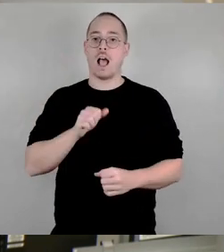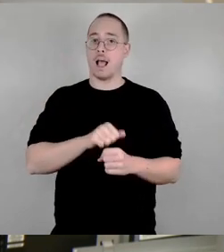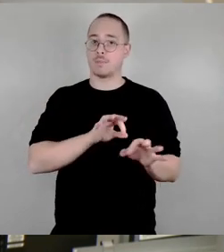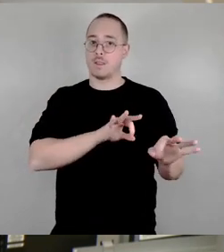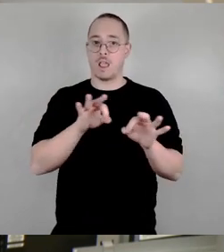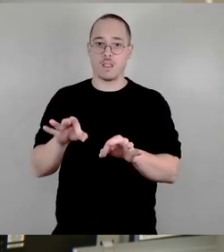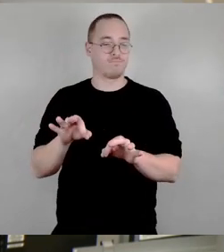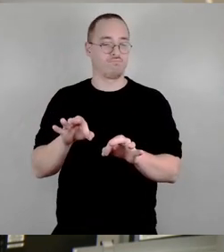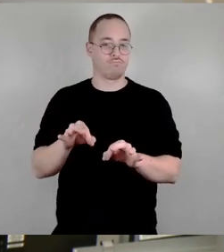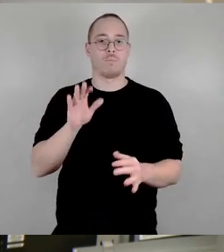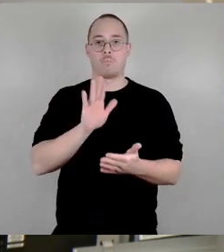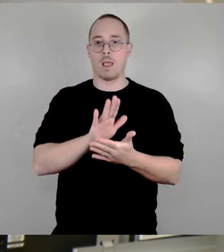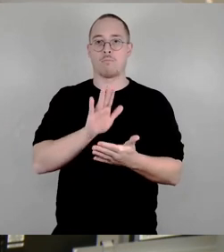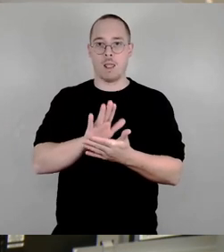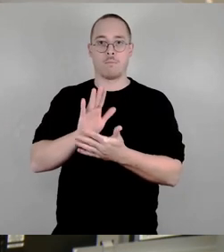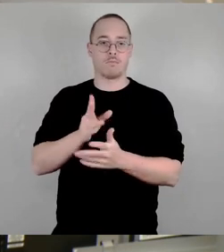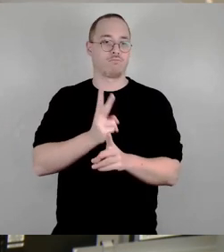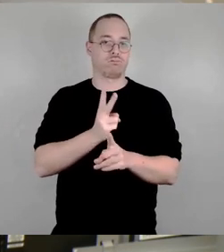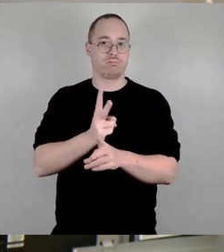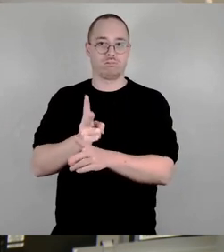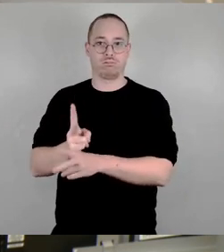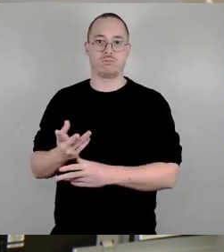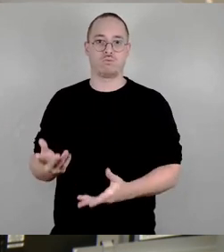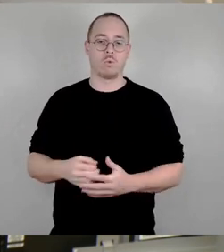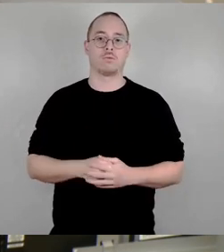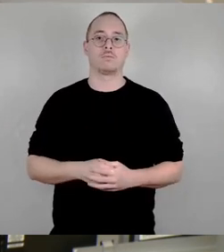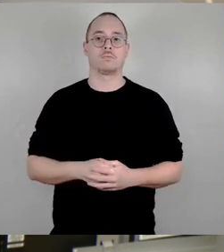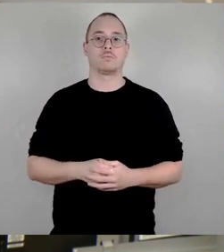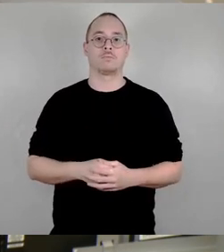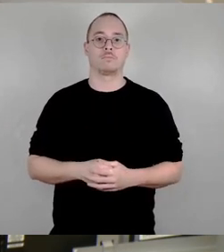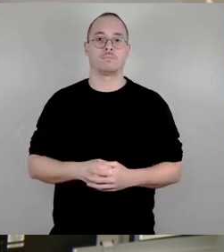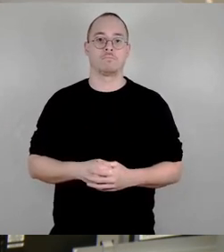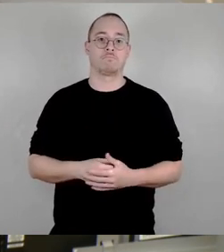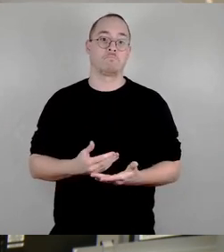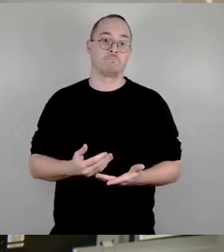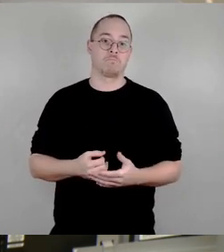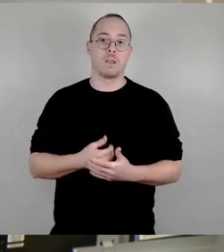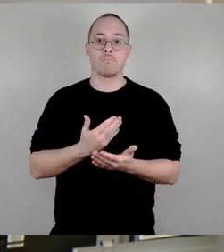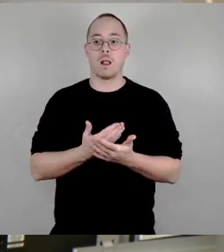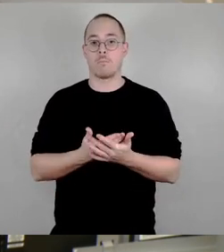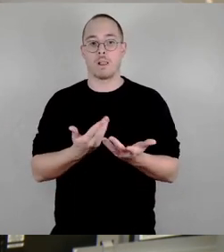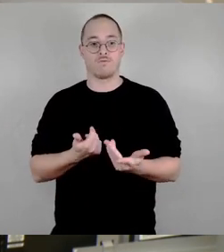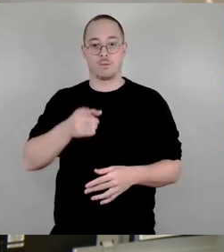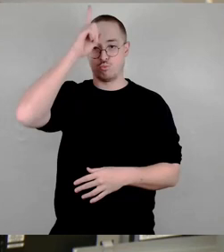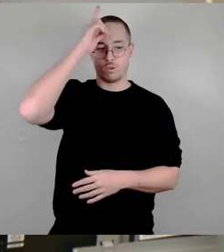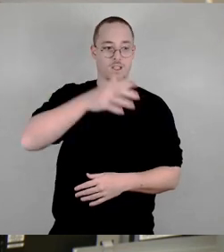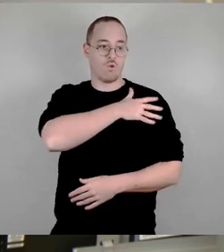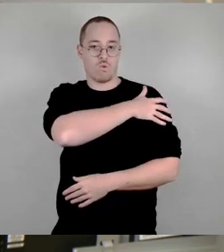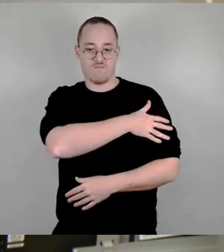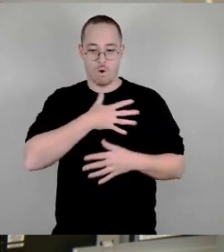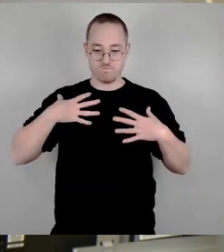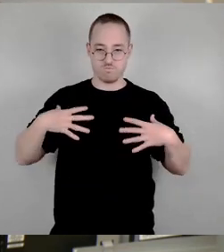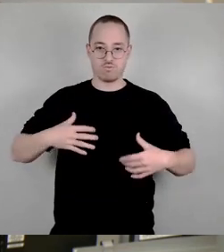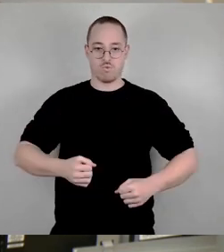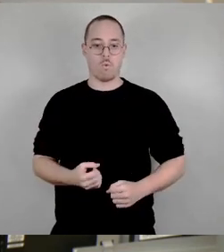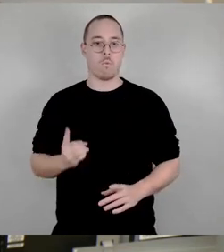Trommelterroristen durch freundliche Aufklärung und uniformierte Autorität in die Gemeinverträglichkeit zu komplementieren, spielt man